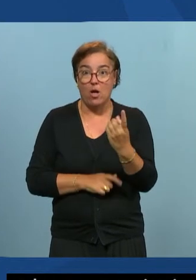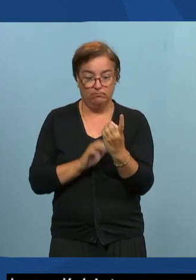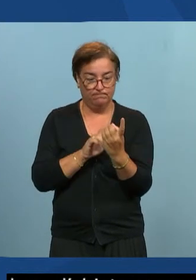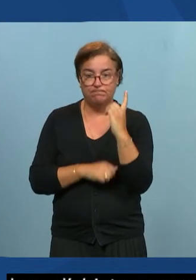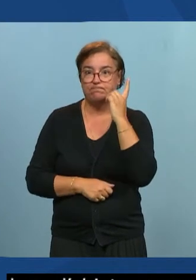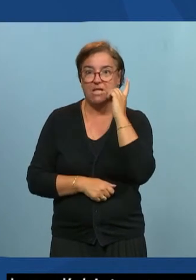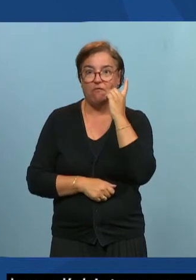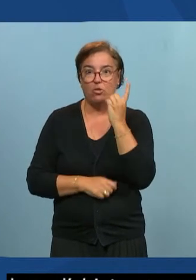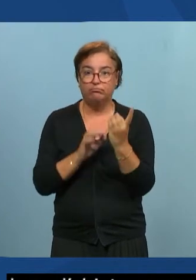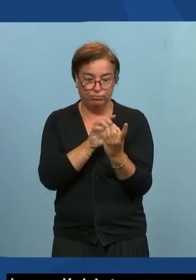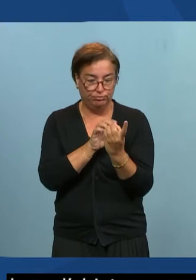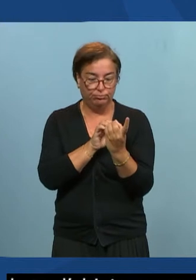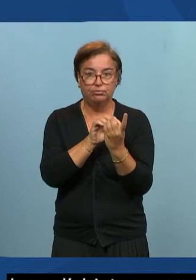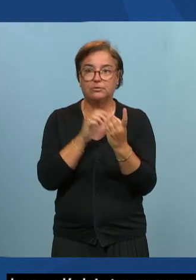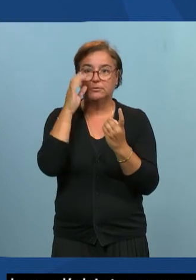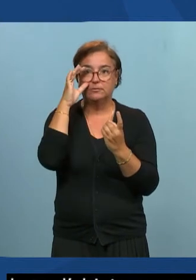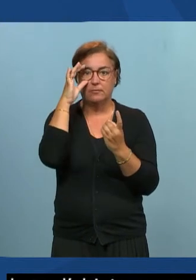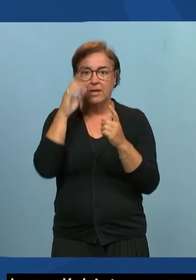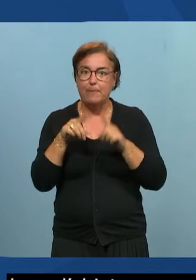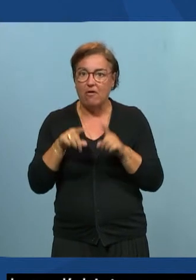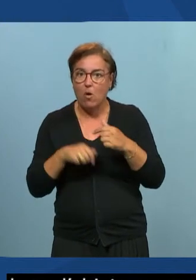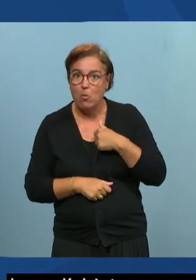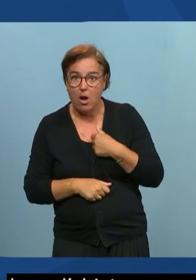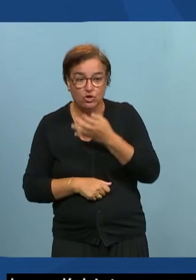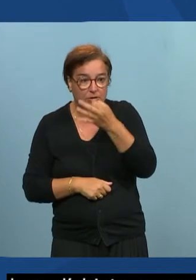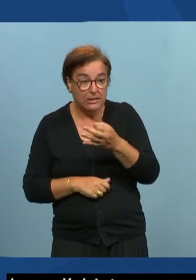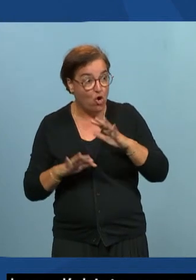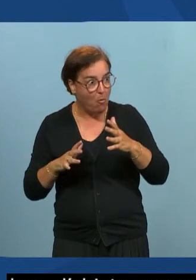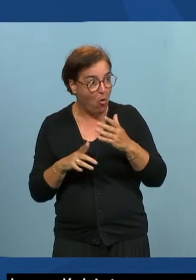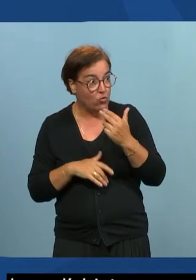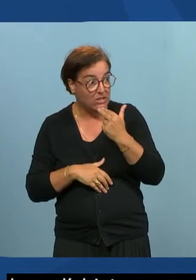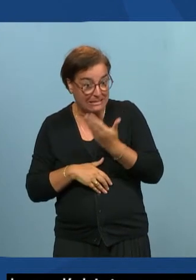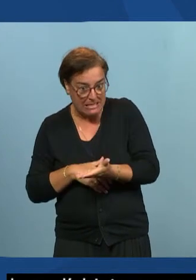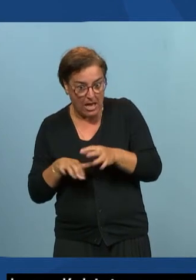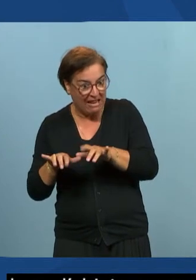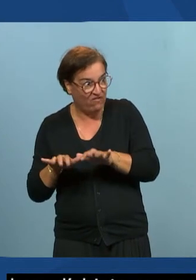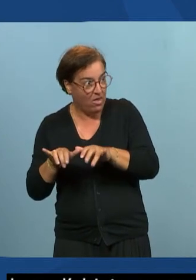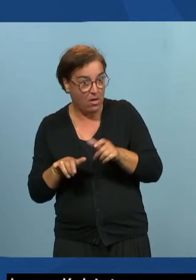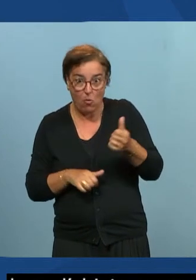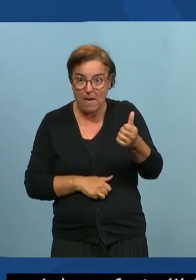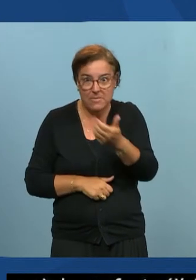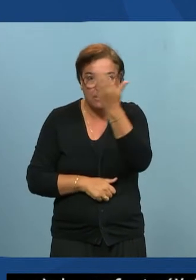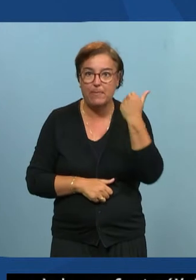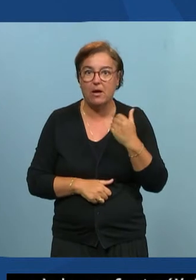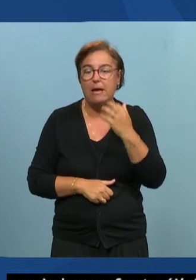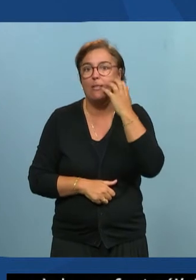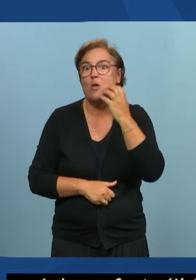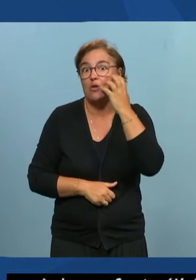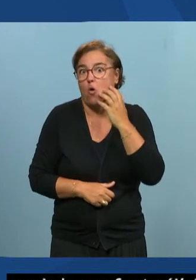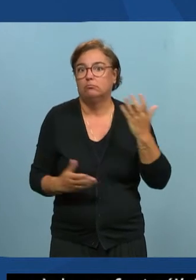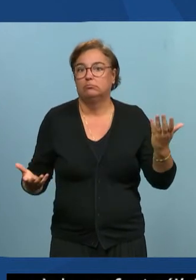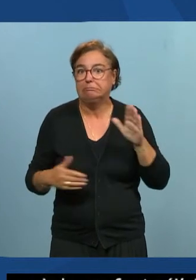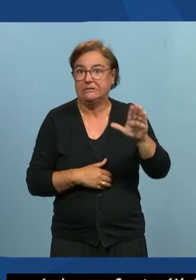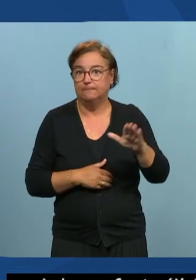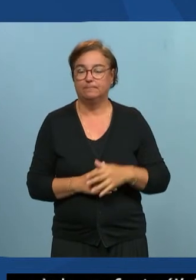assez surprenant. Je suis obligé de leur expliquer des trucs sur comment se servir d'un clavier. Voilà. J'ai mis les adolescents parce que je suis